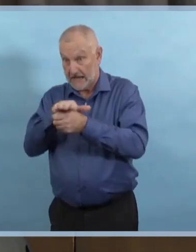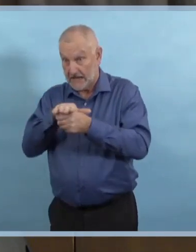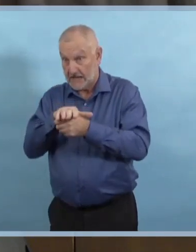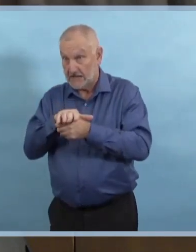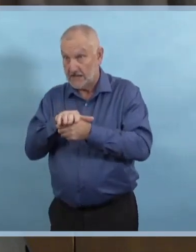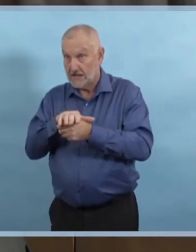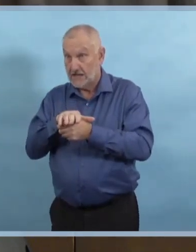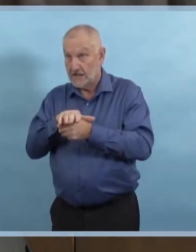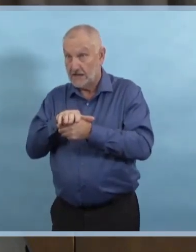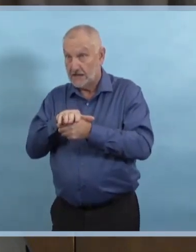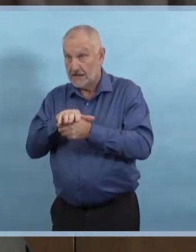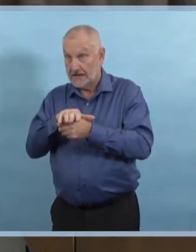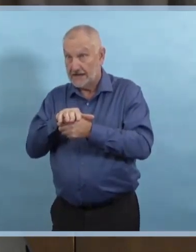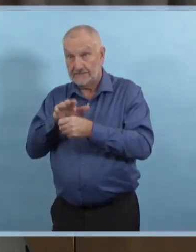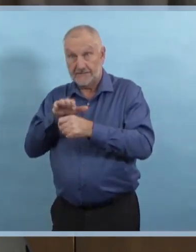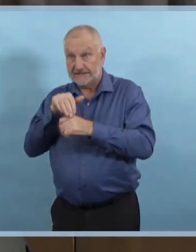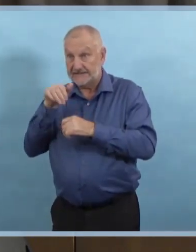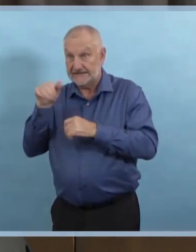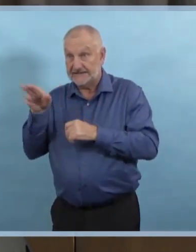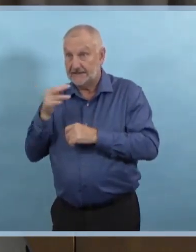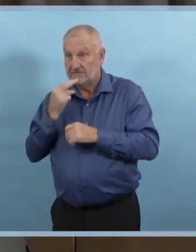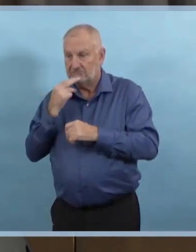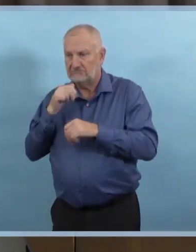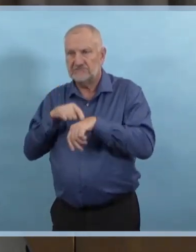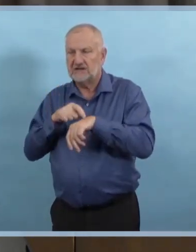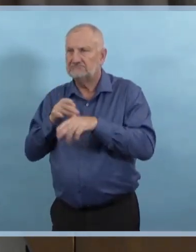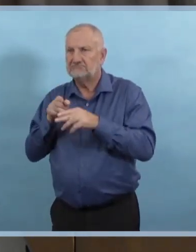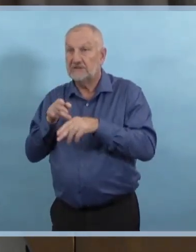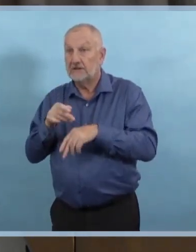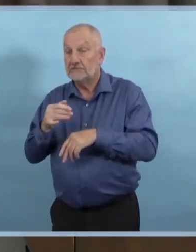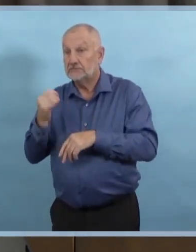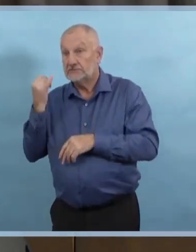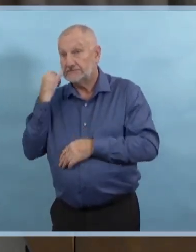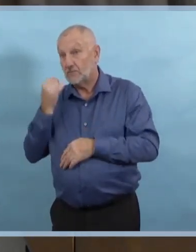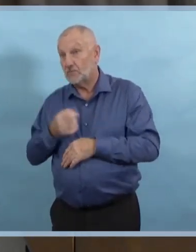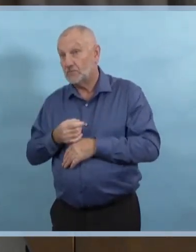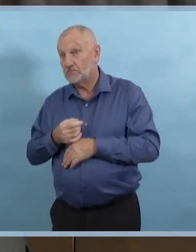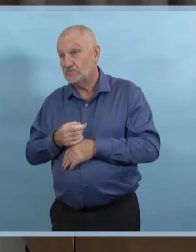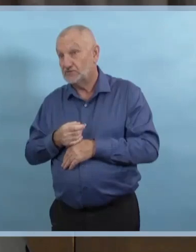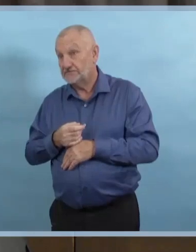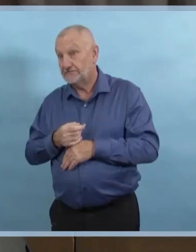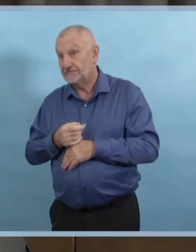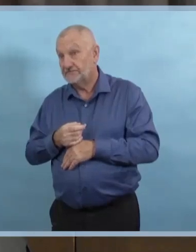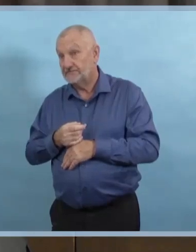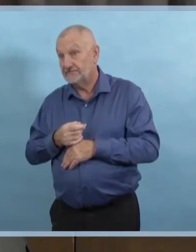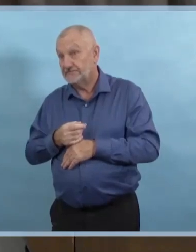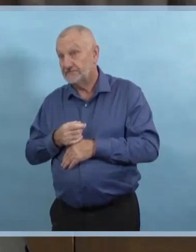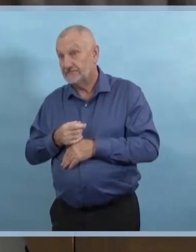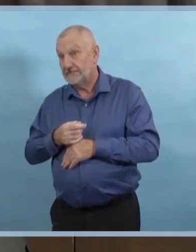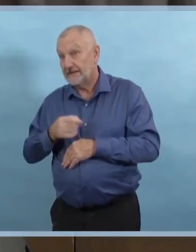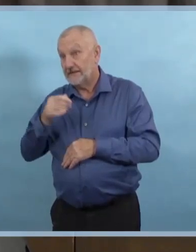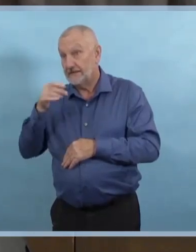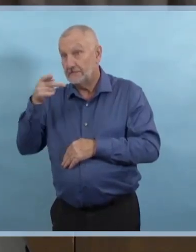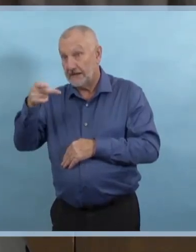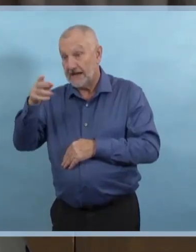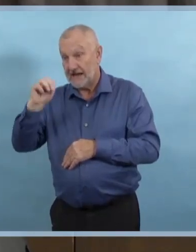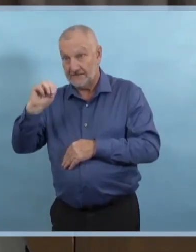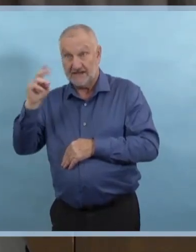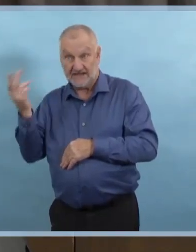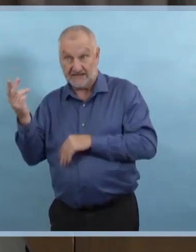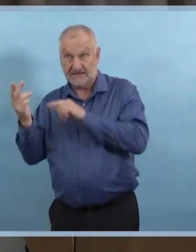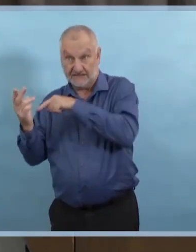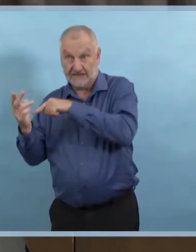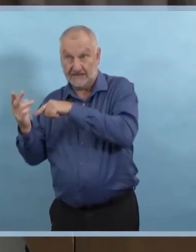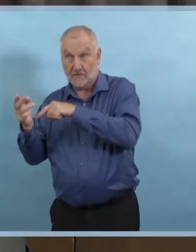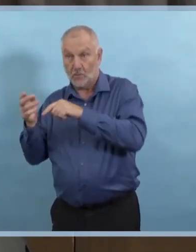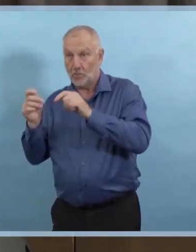éloignées relativement au laboratoire. Et je dirais à Prairie Mountain qu'ils ont un accès assez rapide à un laboratoire à Brandon. Mais il y a certainement un